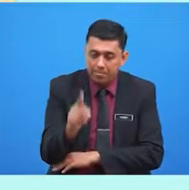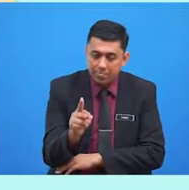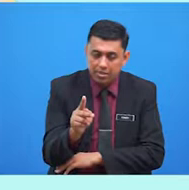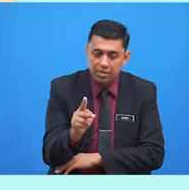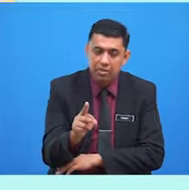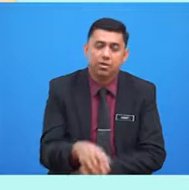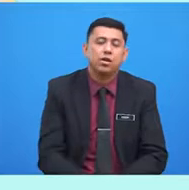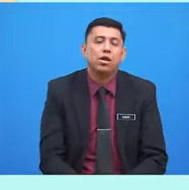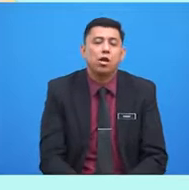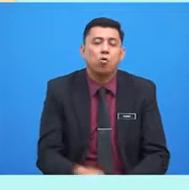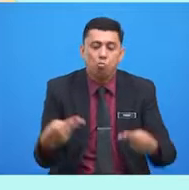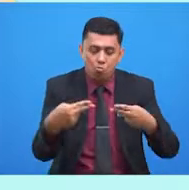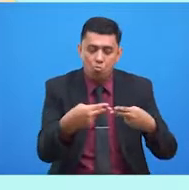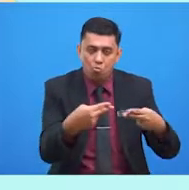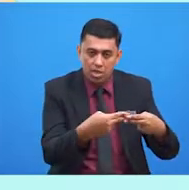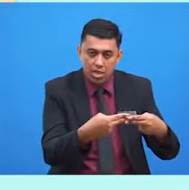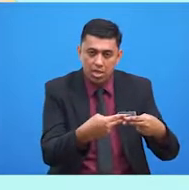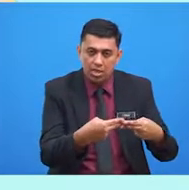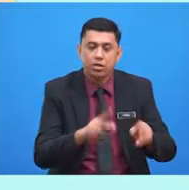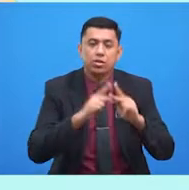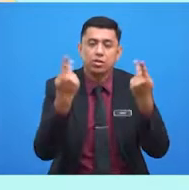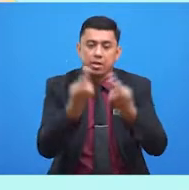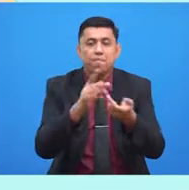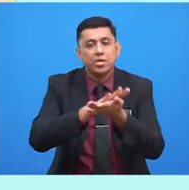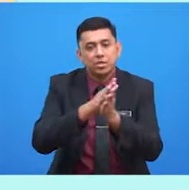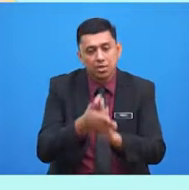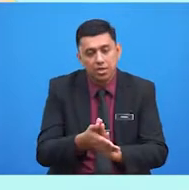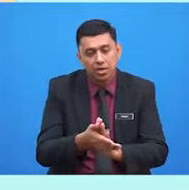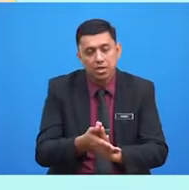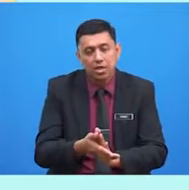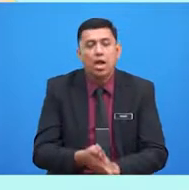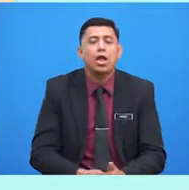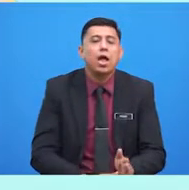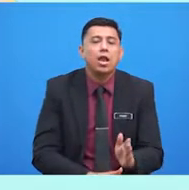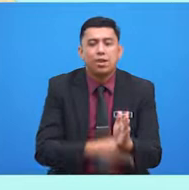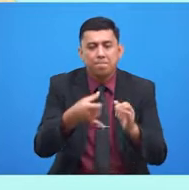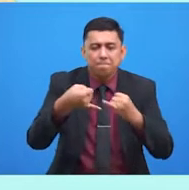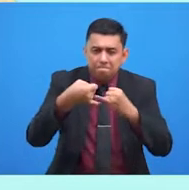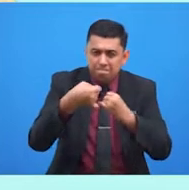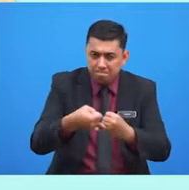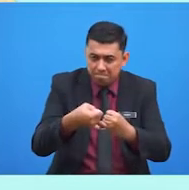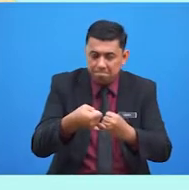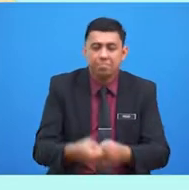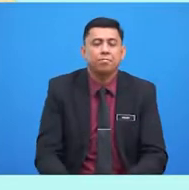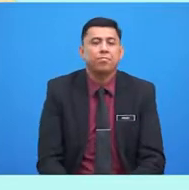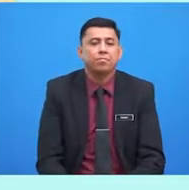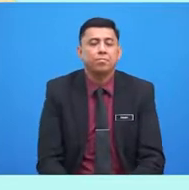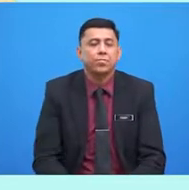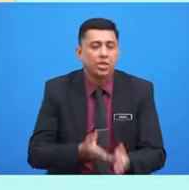antara ahli keluarga akan menjadi lebih mesra. Seterusnya,